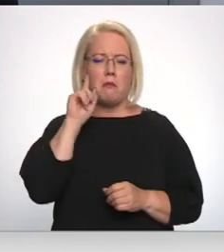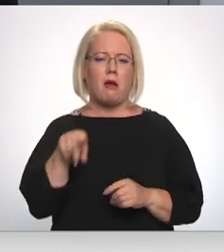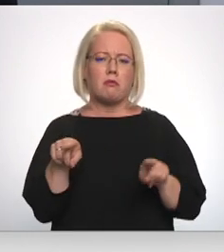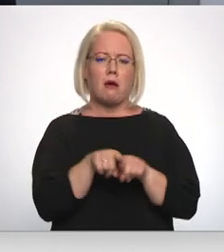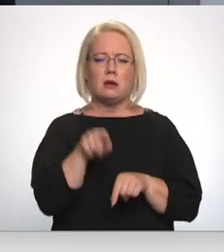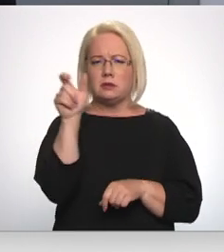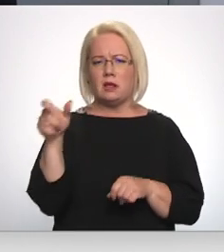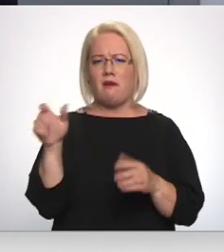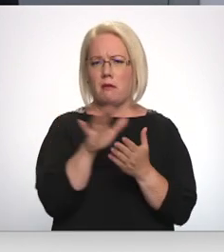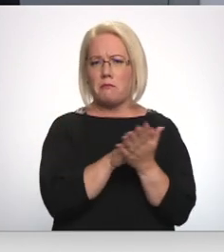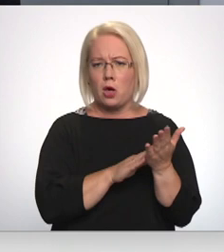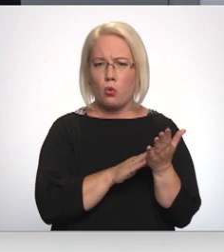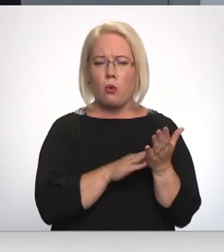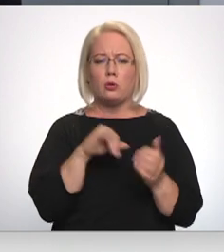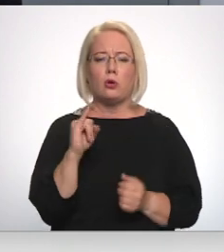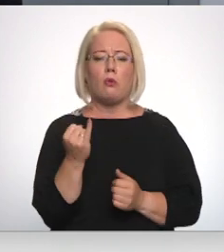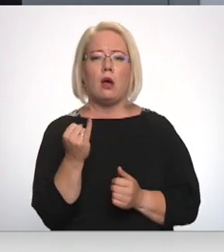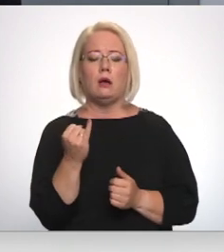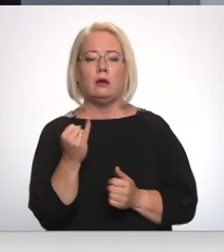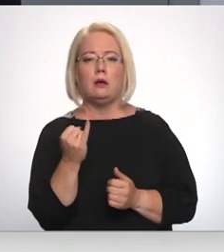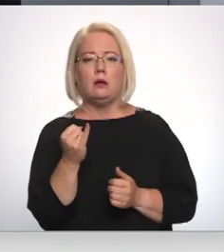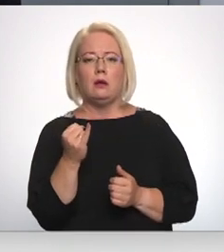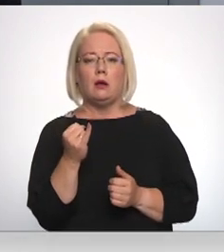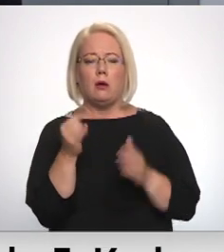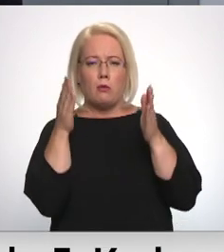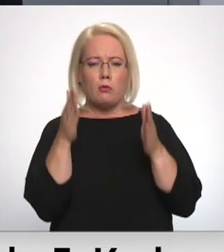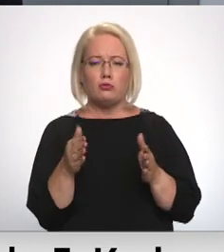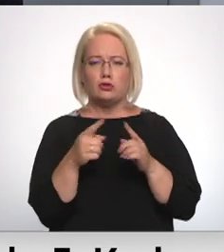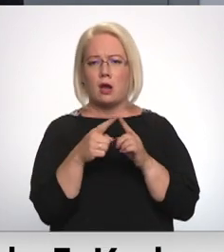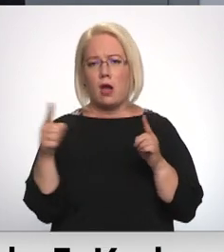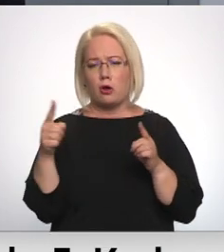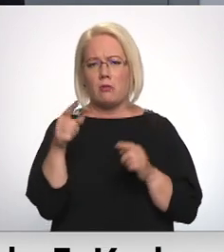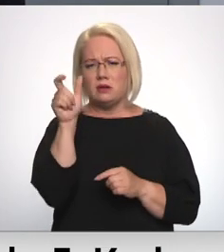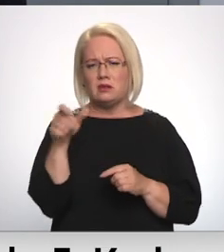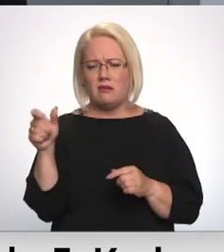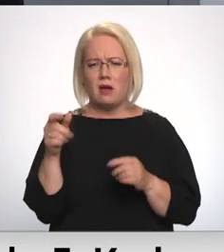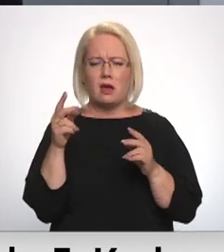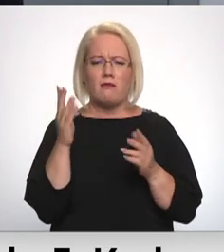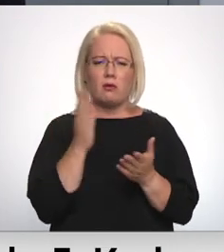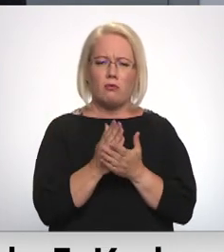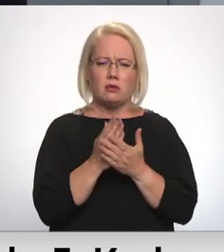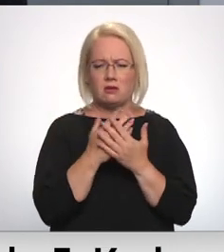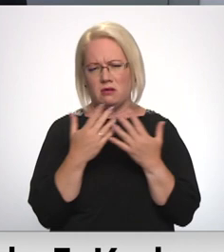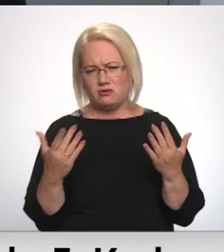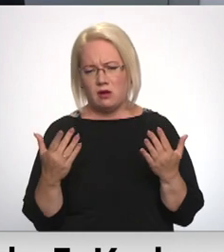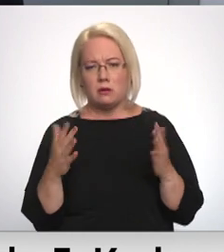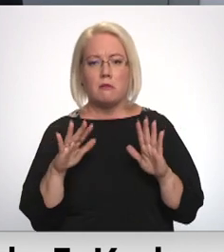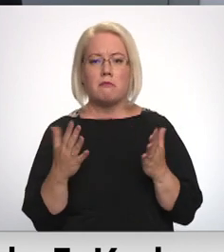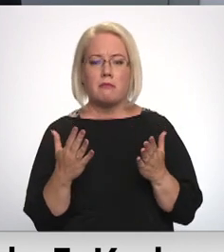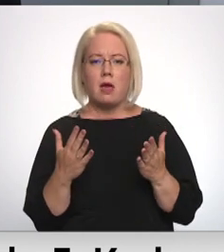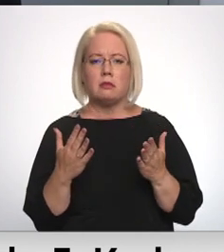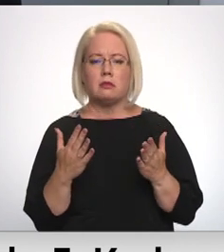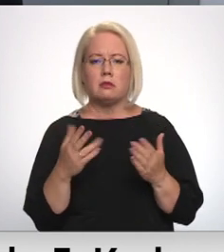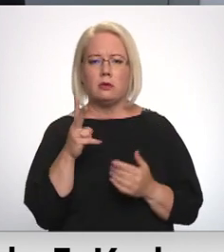cilvēkiem piedot, jo mūža garumā cilvēkiem var būt dažādi. Bet ins